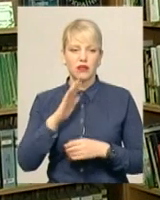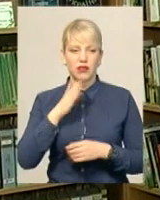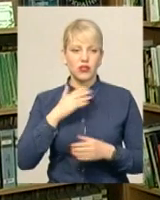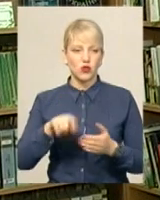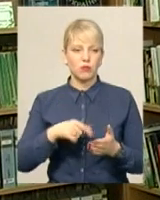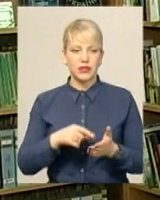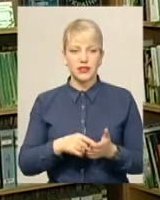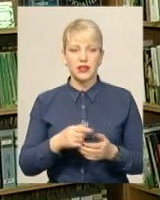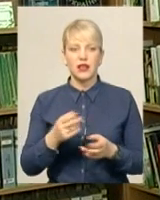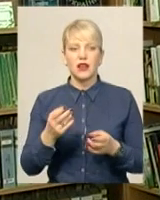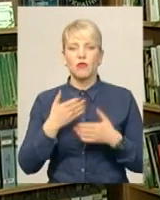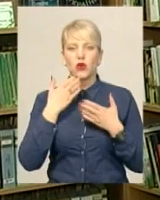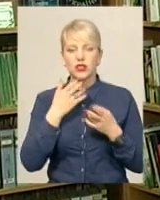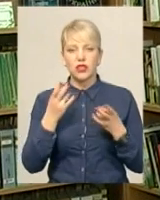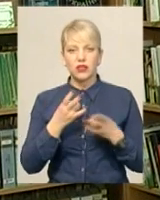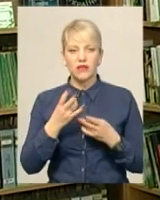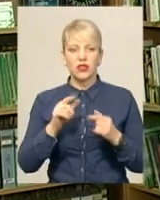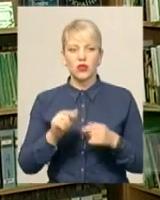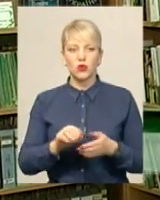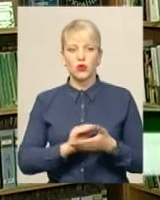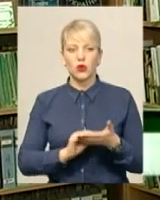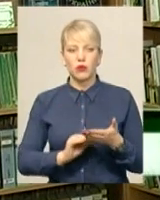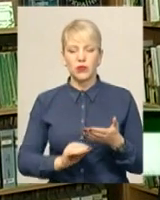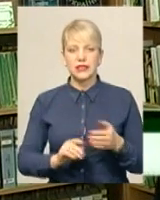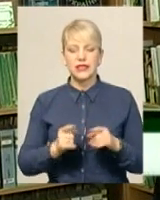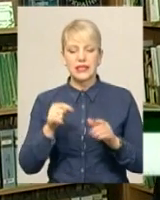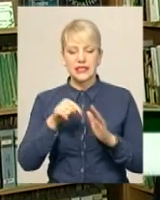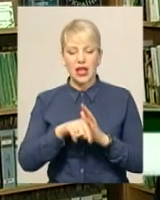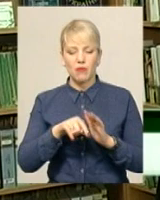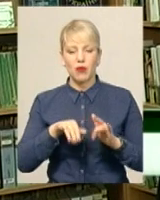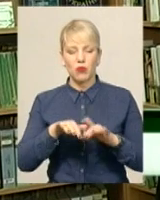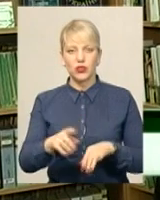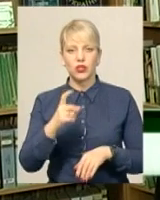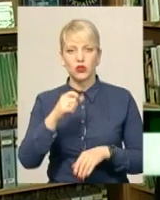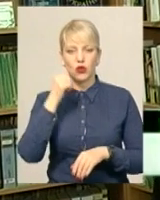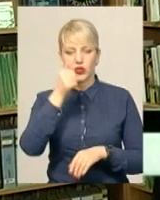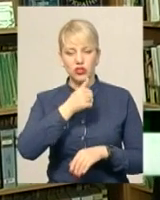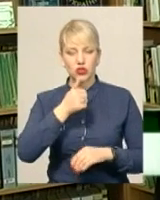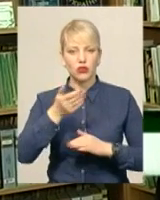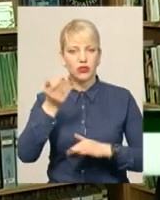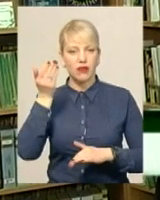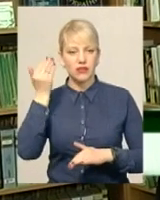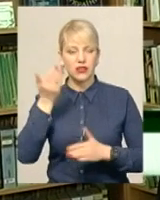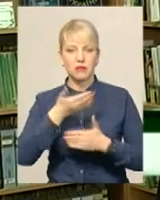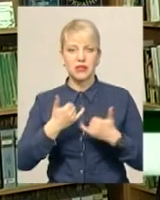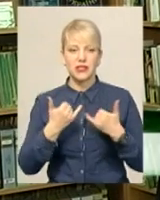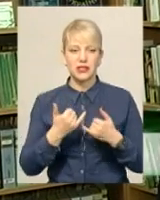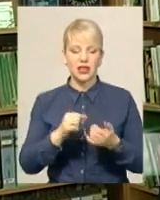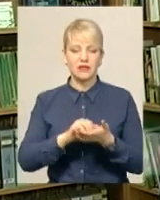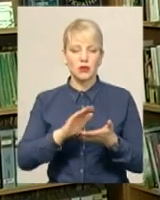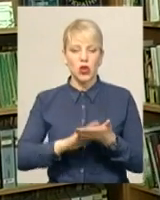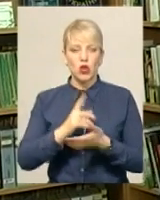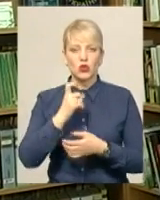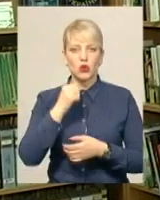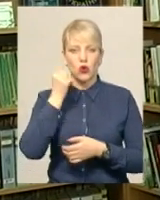Прочитати варто, тому що тут описуються саме події історічної давнини. Ми зараз відмічаємо 100 років від